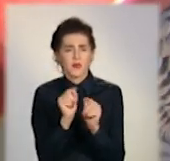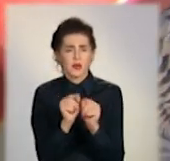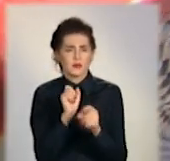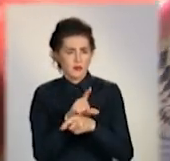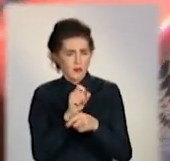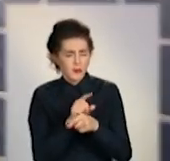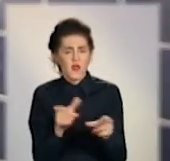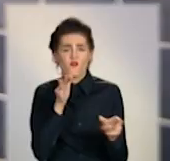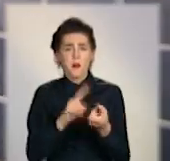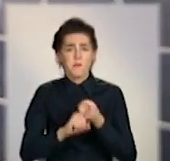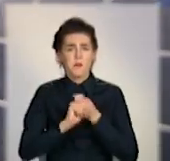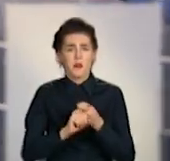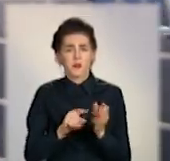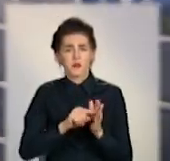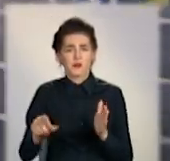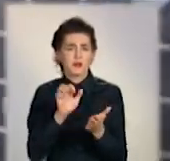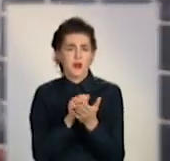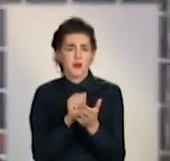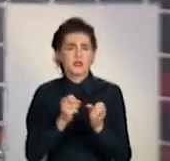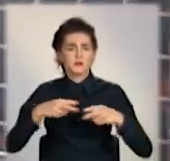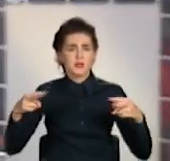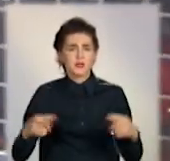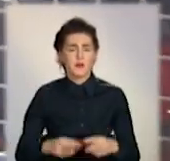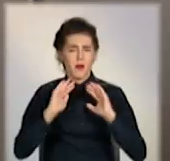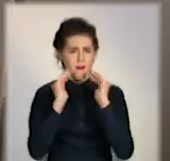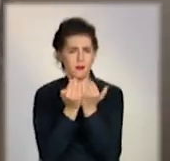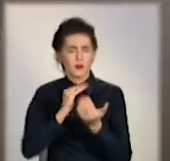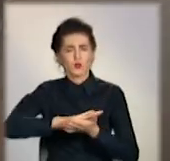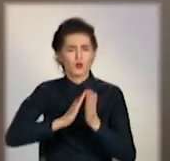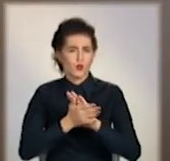У період пандемії заняття проходять з дотриманням карантинних вимог.